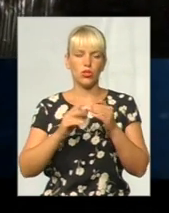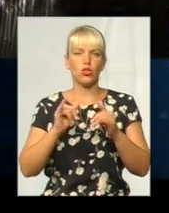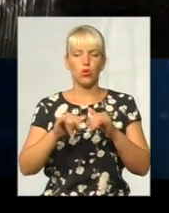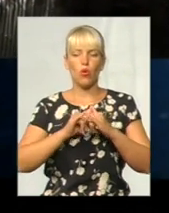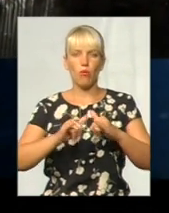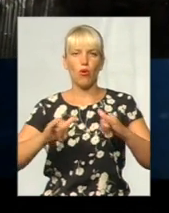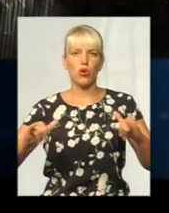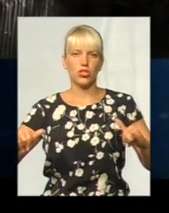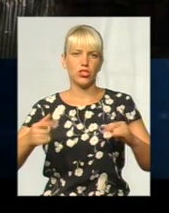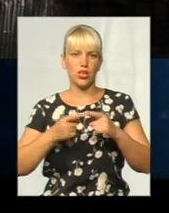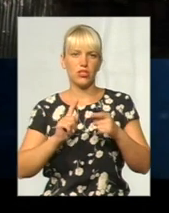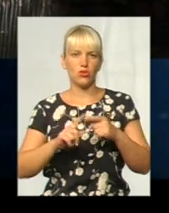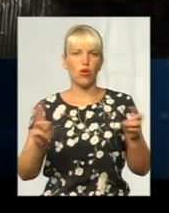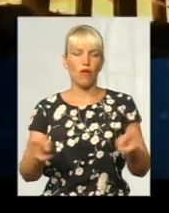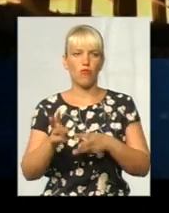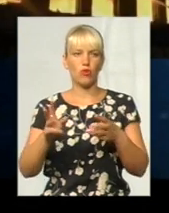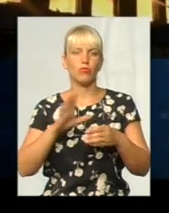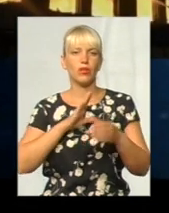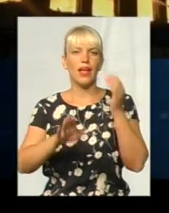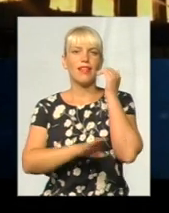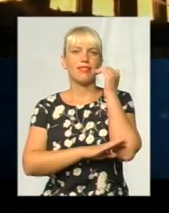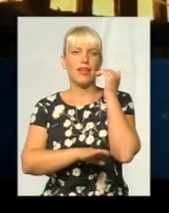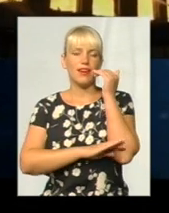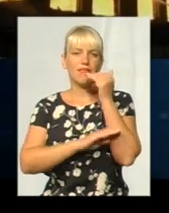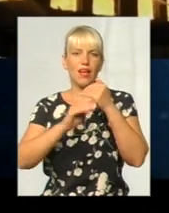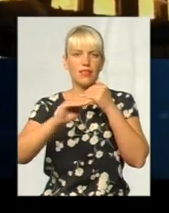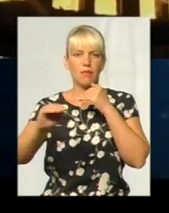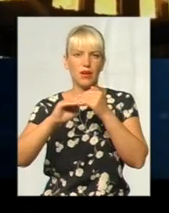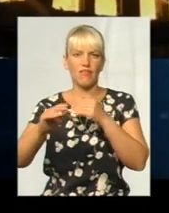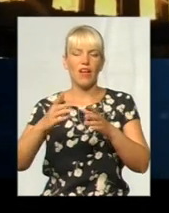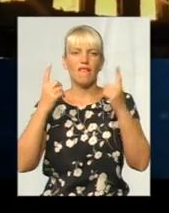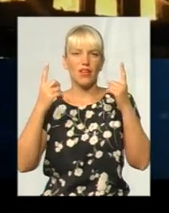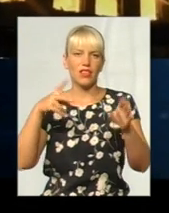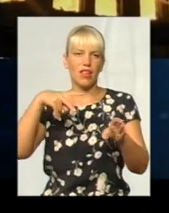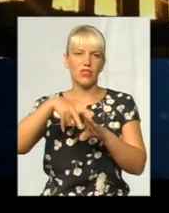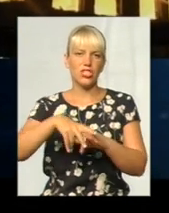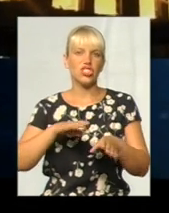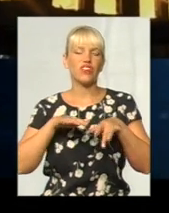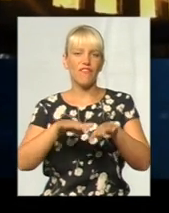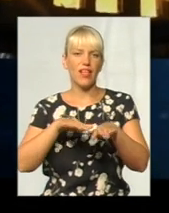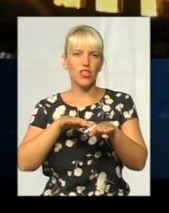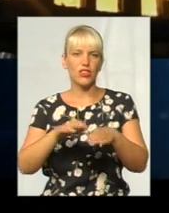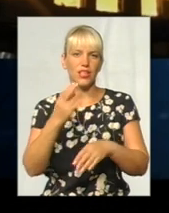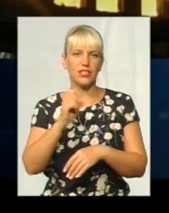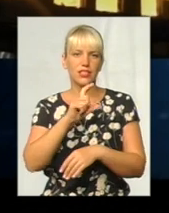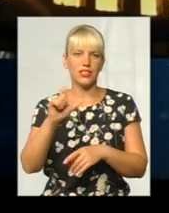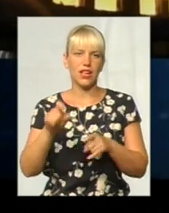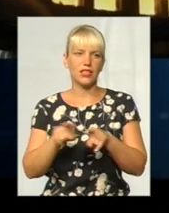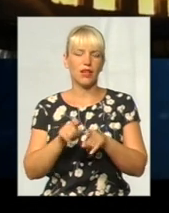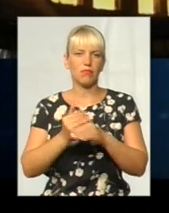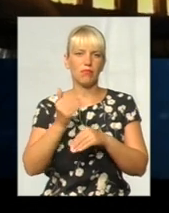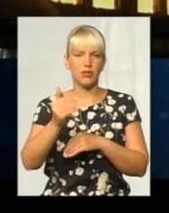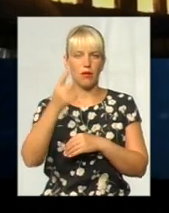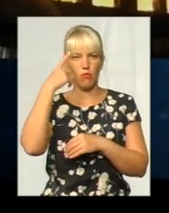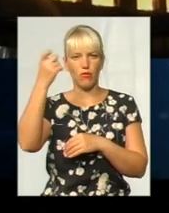сприяли дерев'яні перекриття будівлі, великі пожежні навантаження швейного цеху та інших торговельних приміщень, а також пізнє повідомлення про пожежу